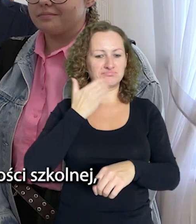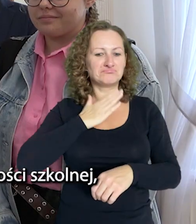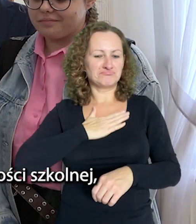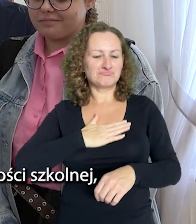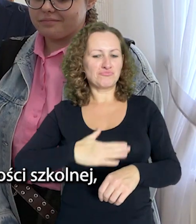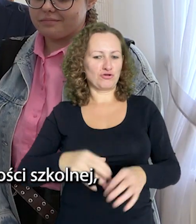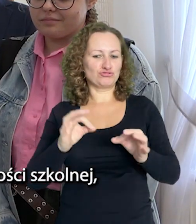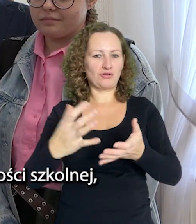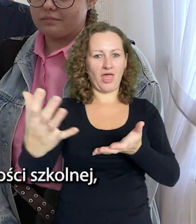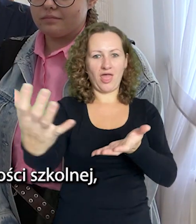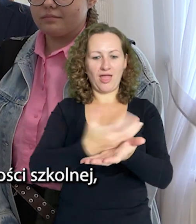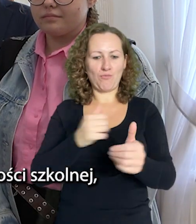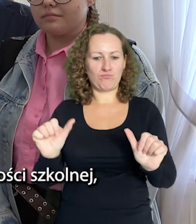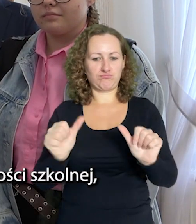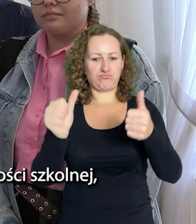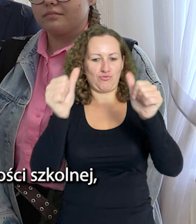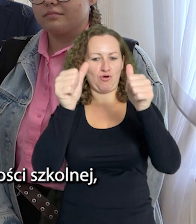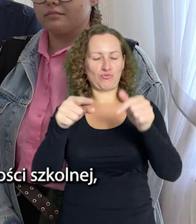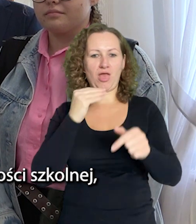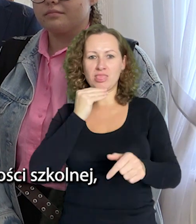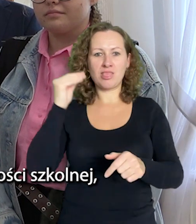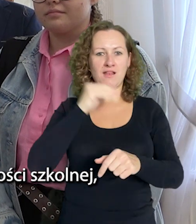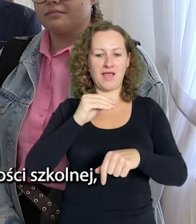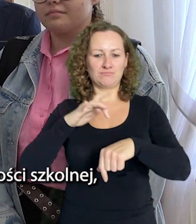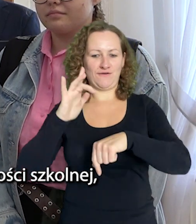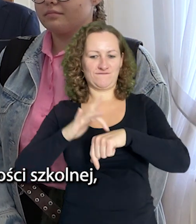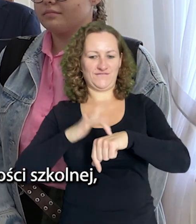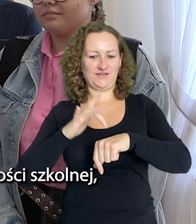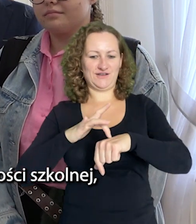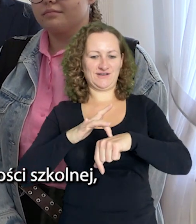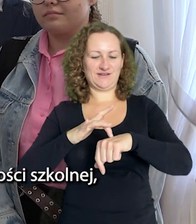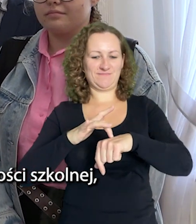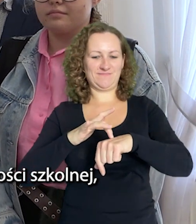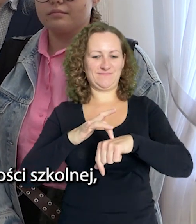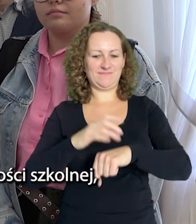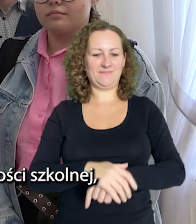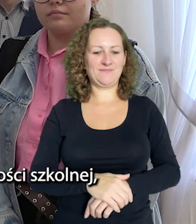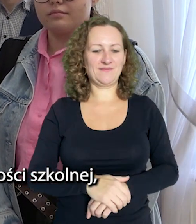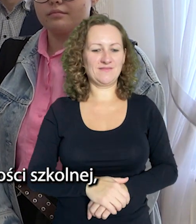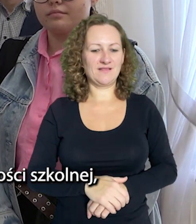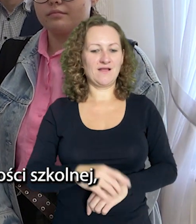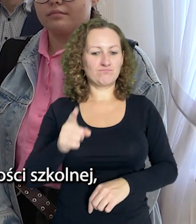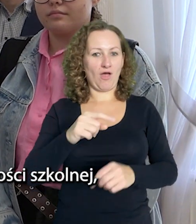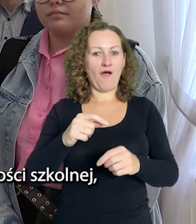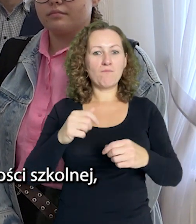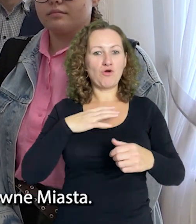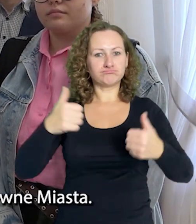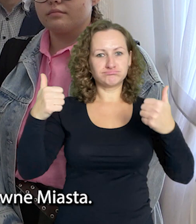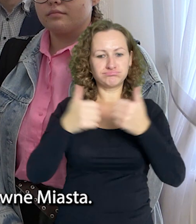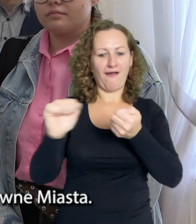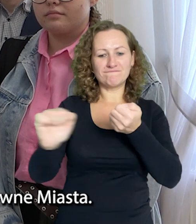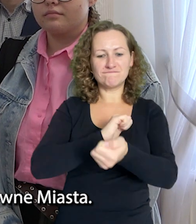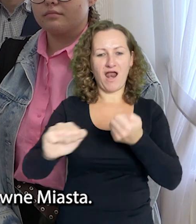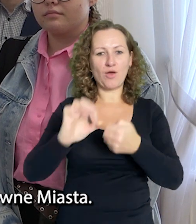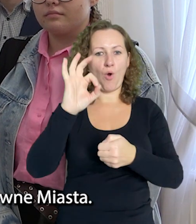wyniku. Bardzo nam było miło odebrać dzisiaj puchar dla społeczności szkolnej, która najlepiej wypadła w